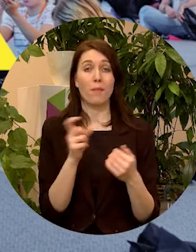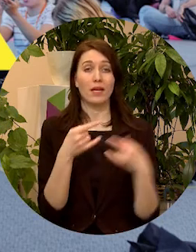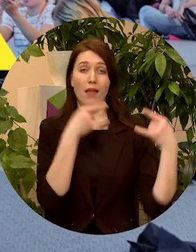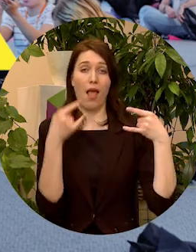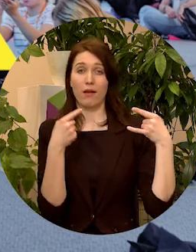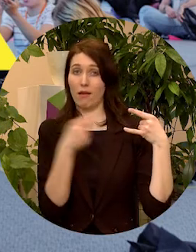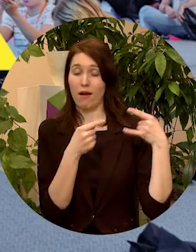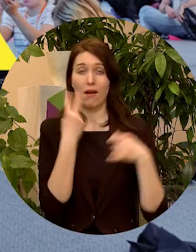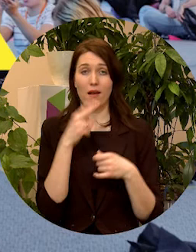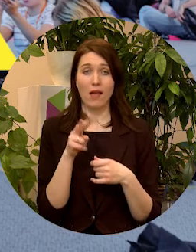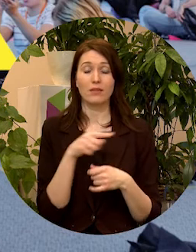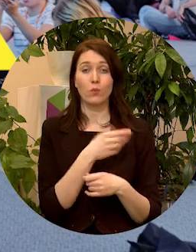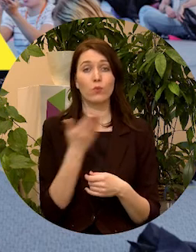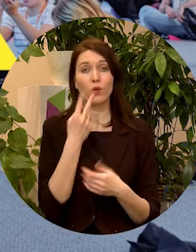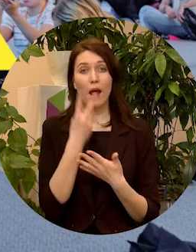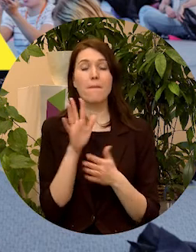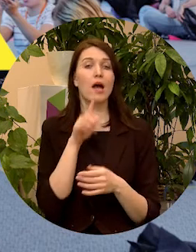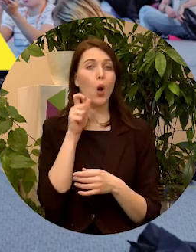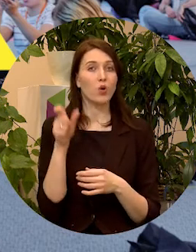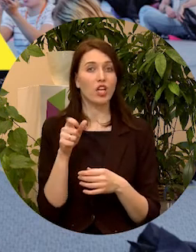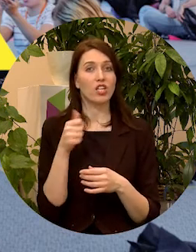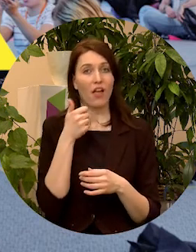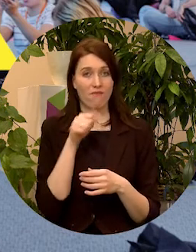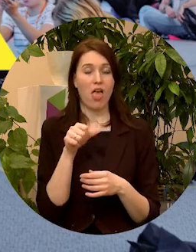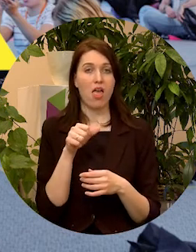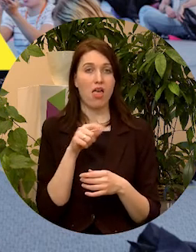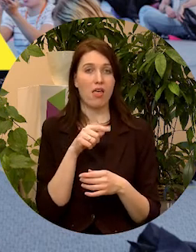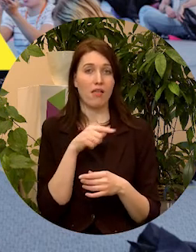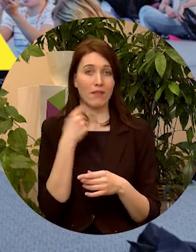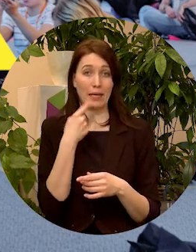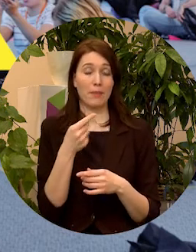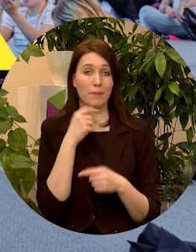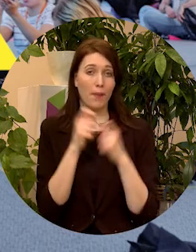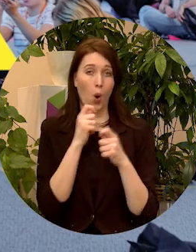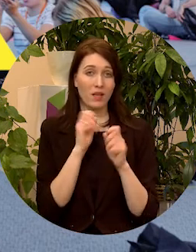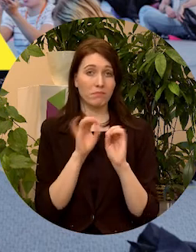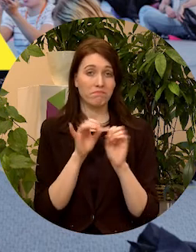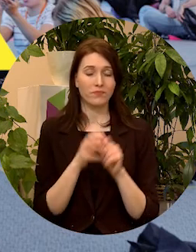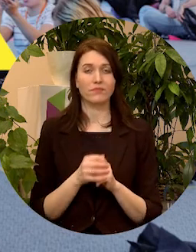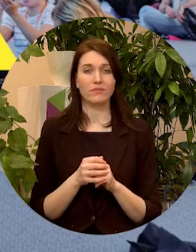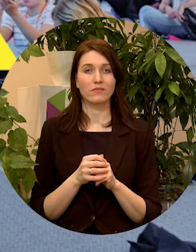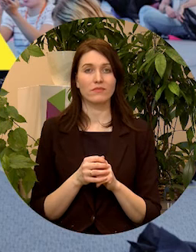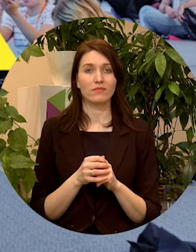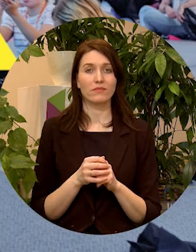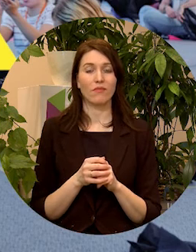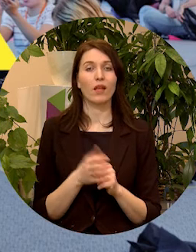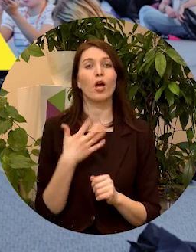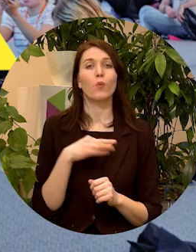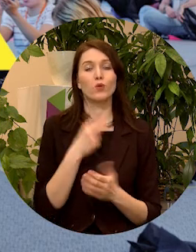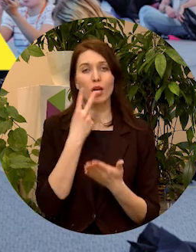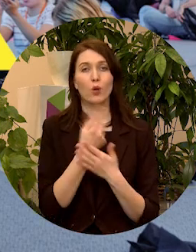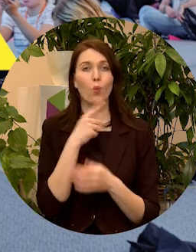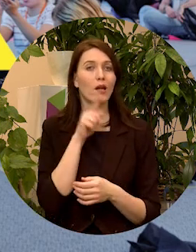tavu vīziju par jauniešiem. Vai tu vēlētos to nokomentēt? Jā, mūsu vīzija no